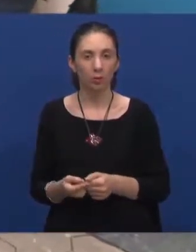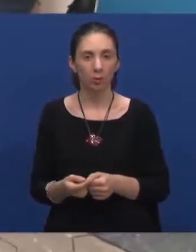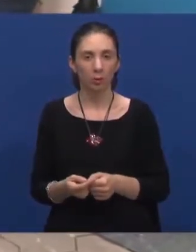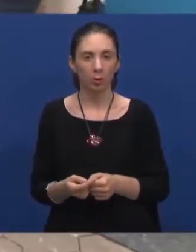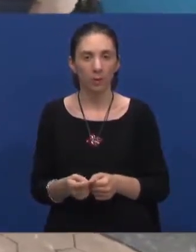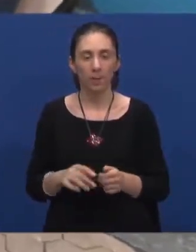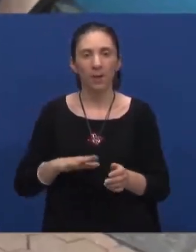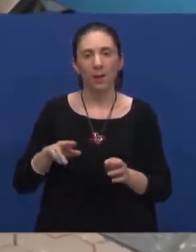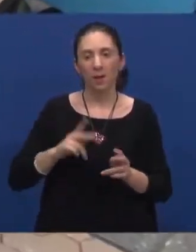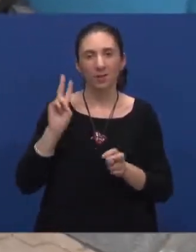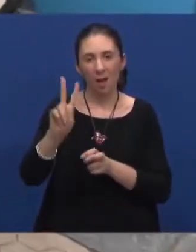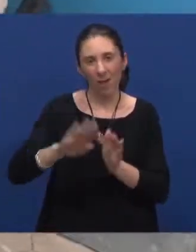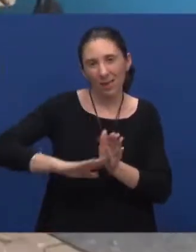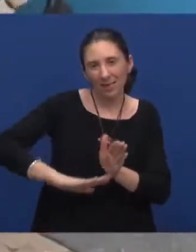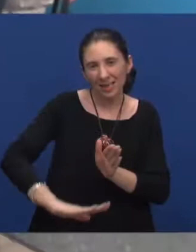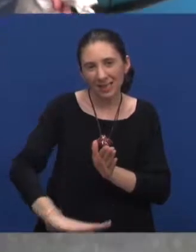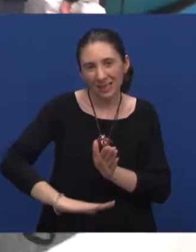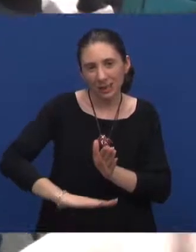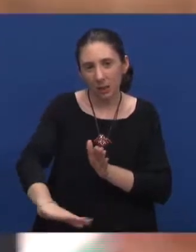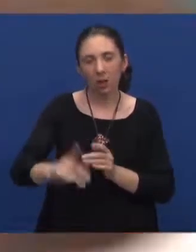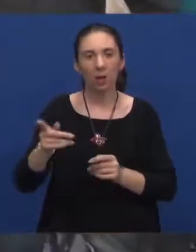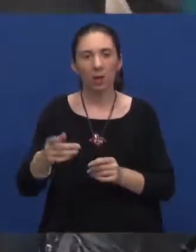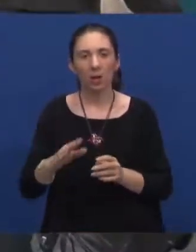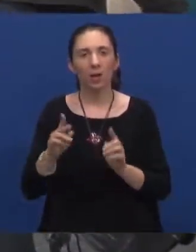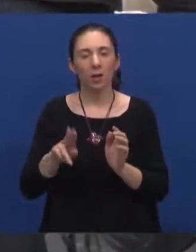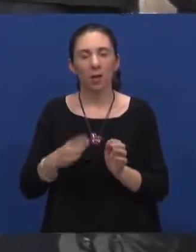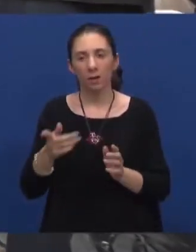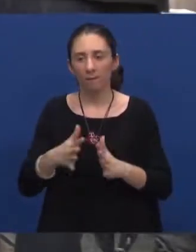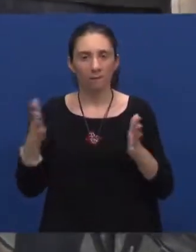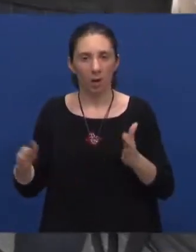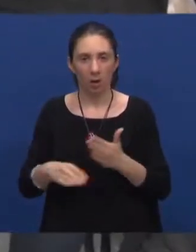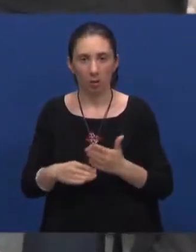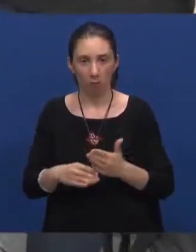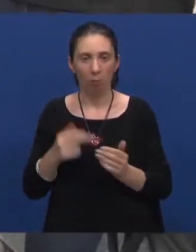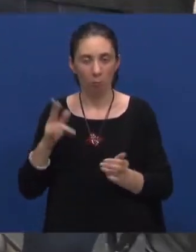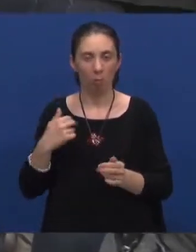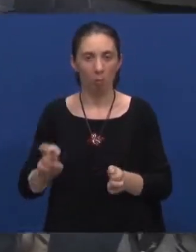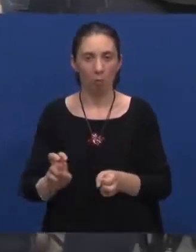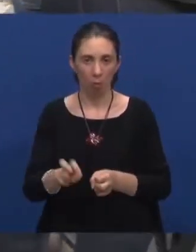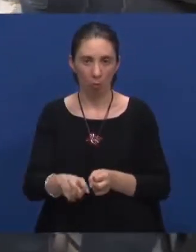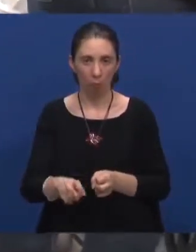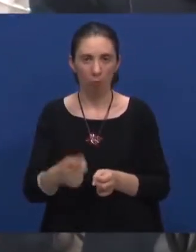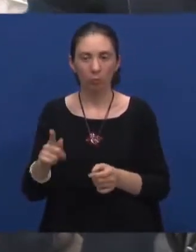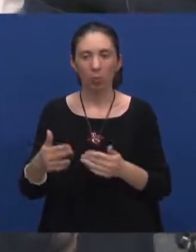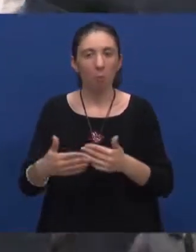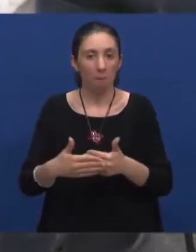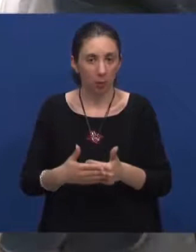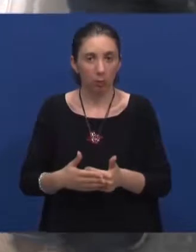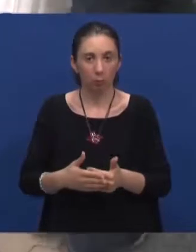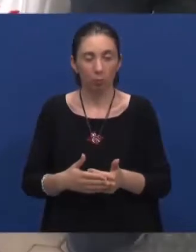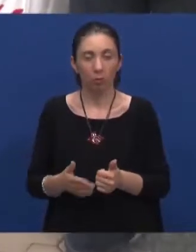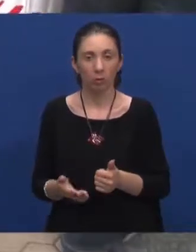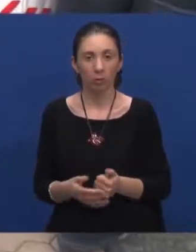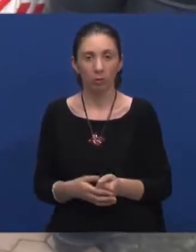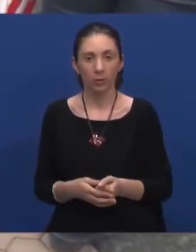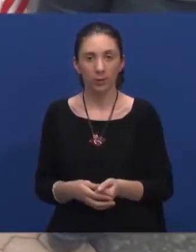niskopodni tramvaj je također velika, velika pomoć jer je pristupačan i dostupan,